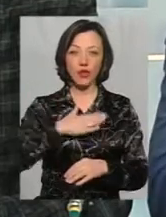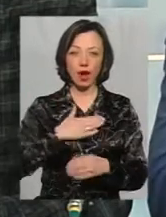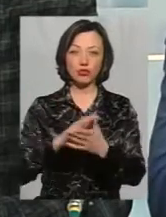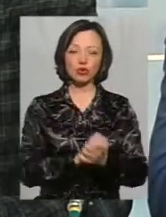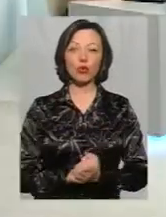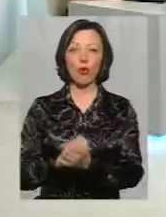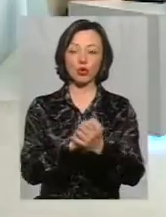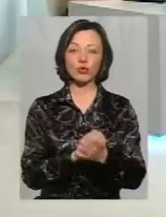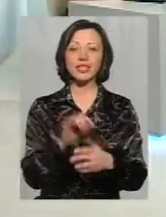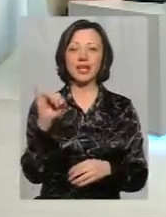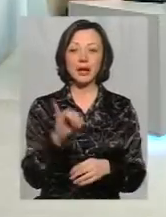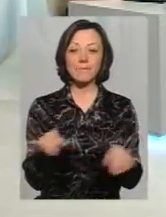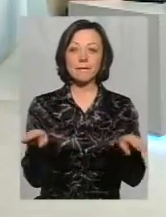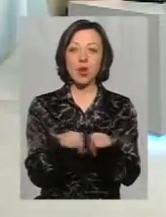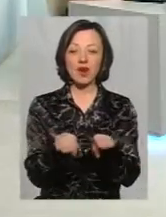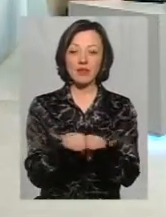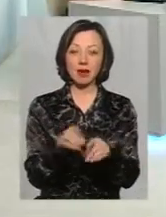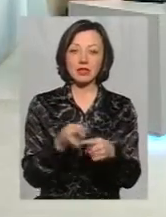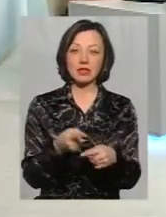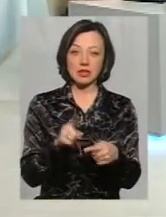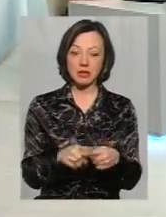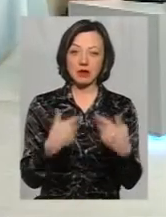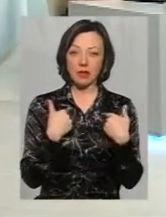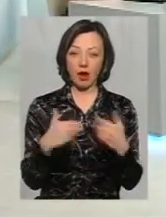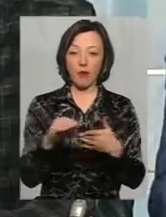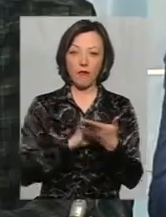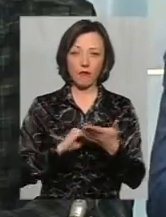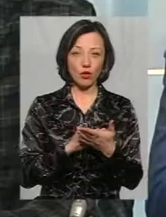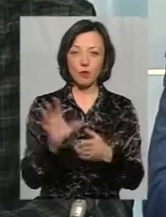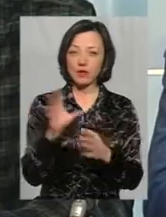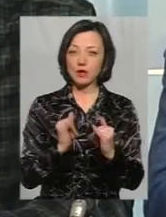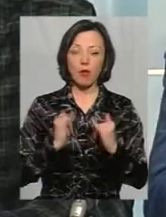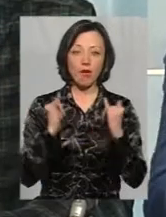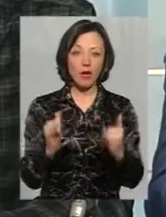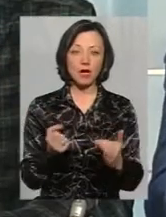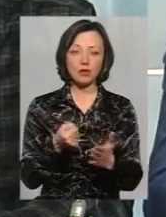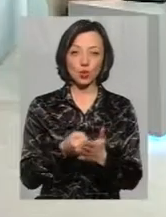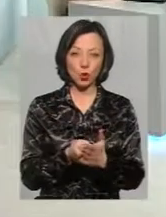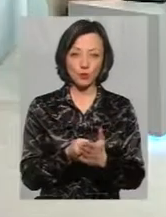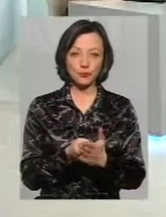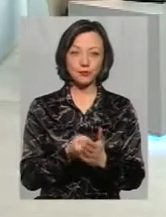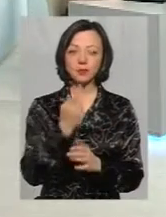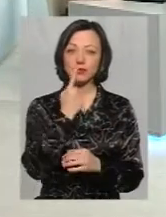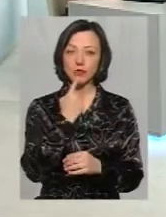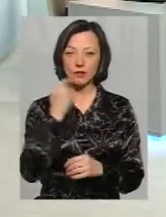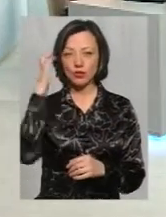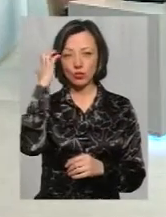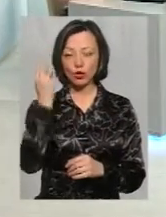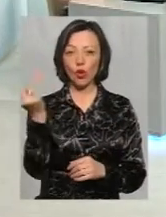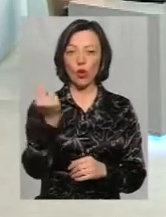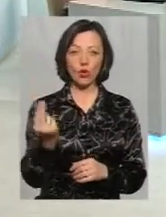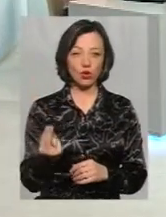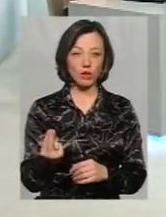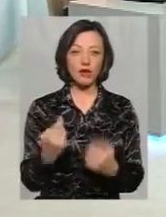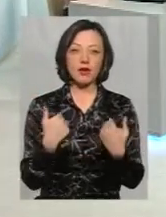соборності. І порівнятися з цим, я повторююсь, при всій повазі до червоного і чорного кольорів,